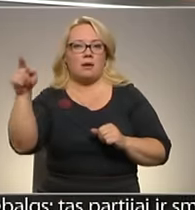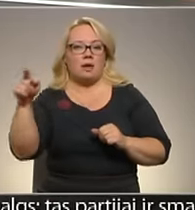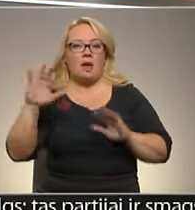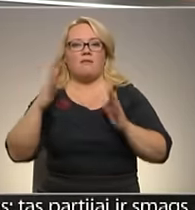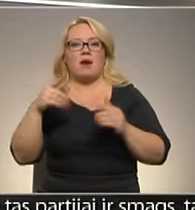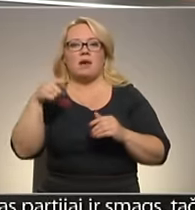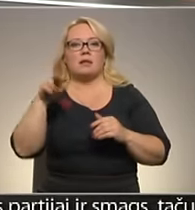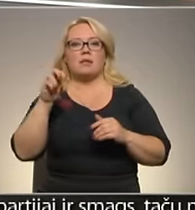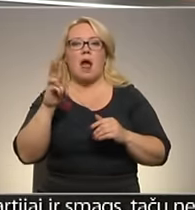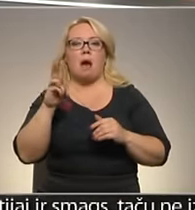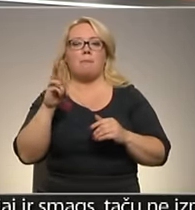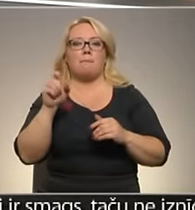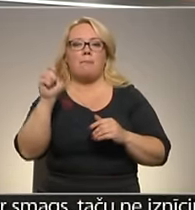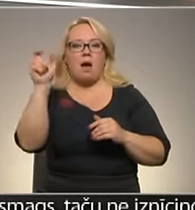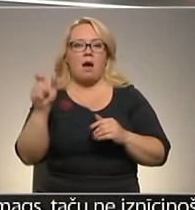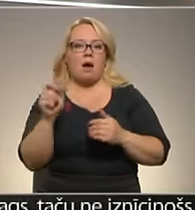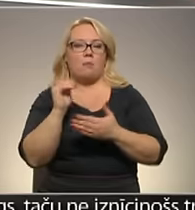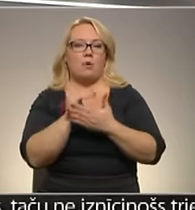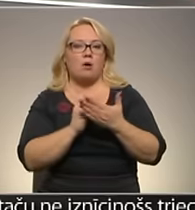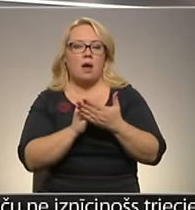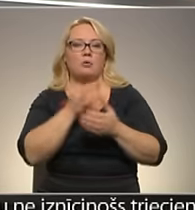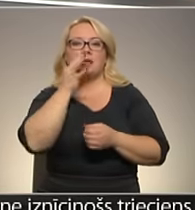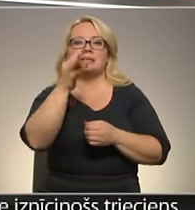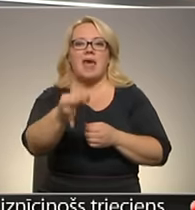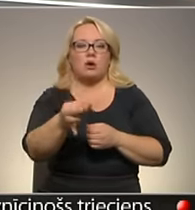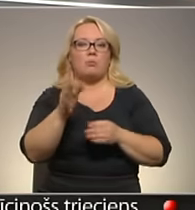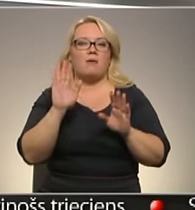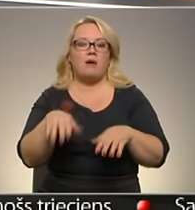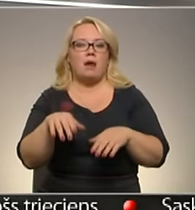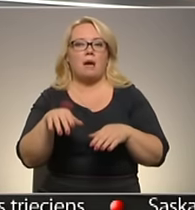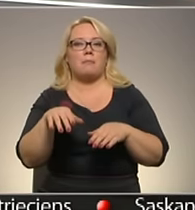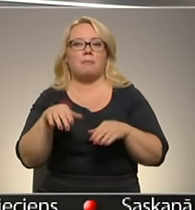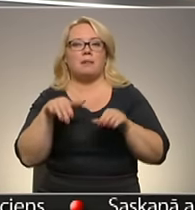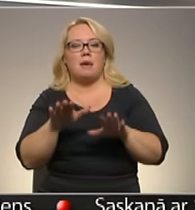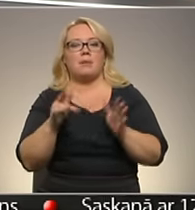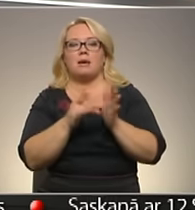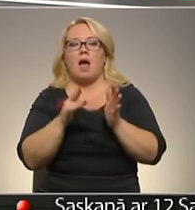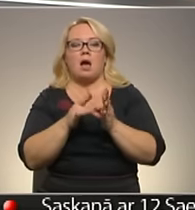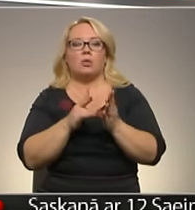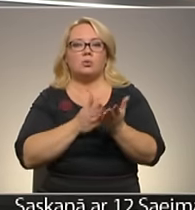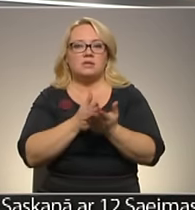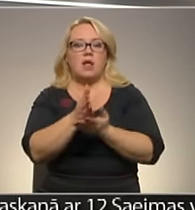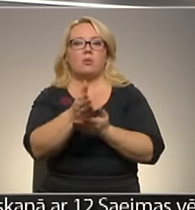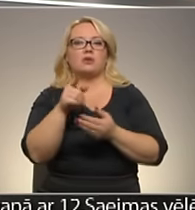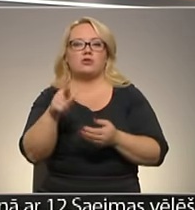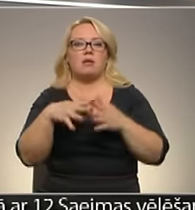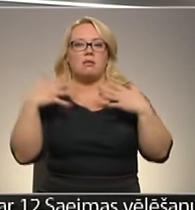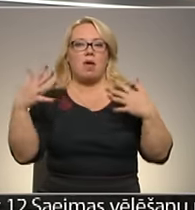Vai notrāpa programmas un izteikumiem? Mēs varam spriest, kādu ceļu turpmāk ies šī varanā lielvalsts?